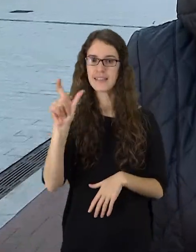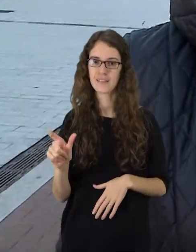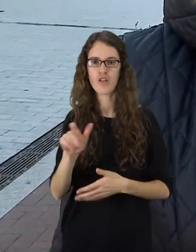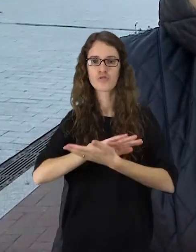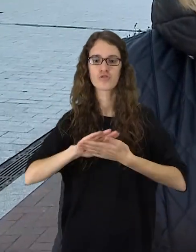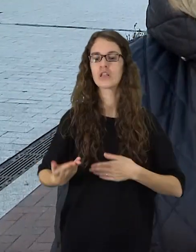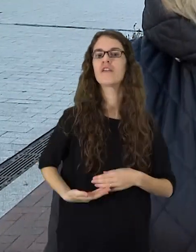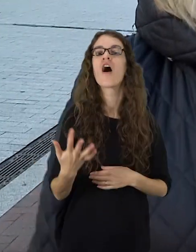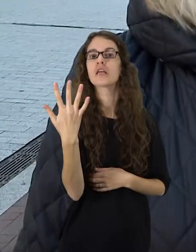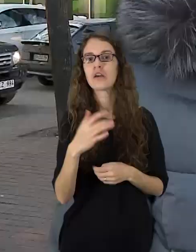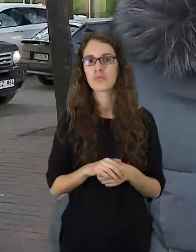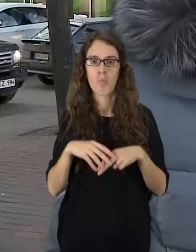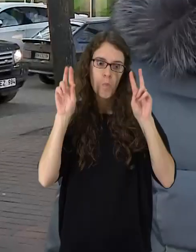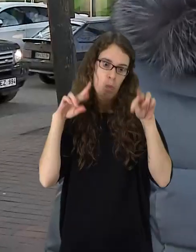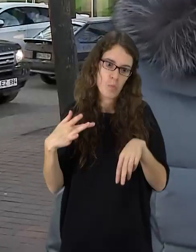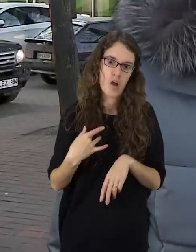gal 20.